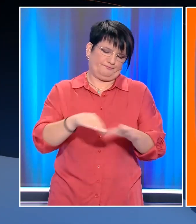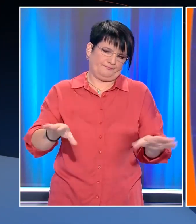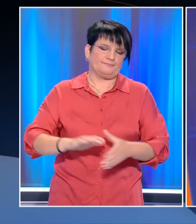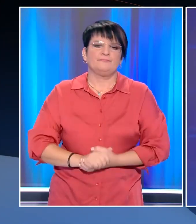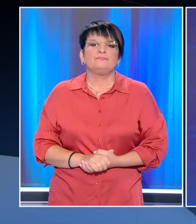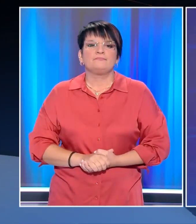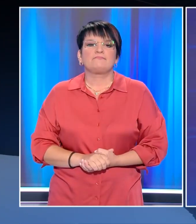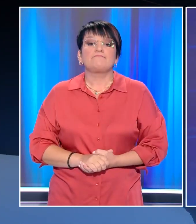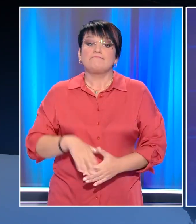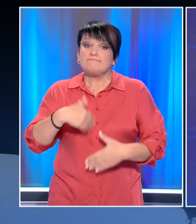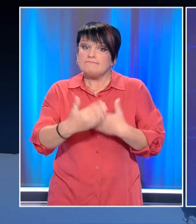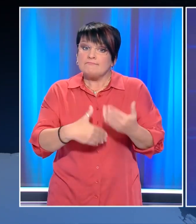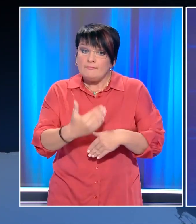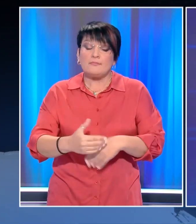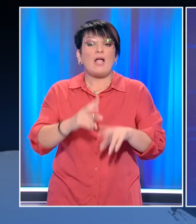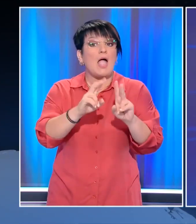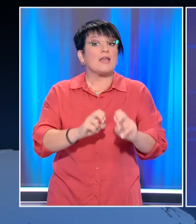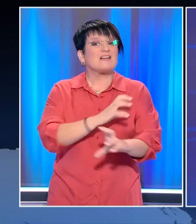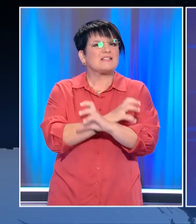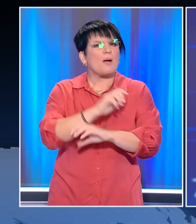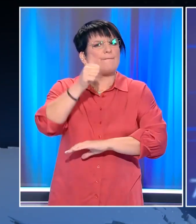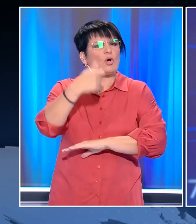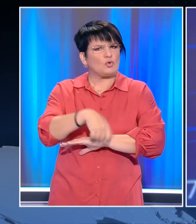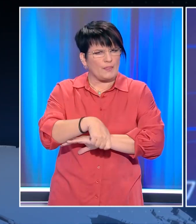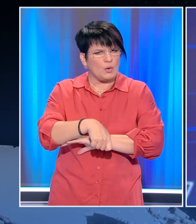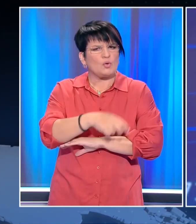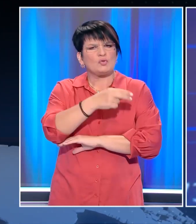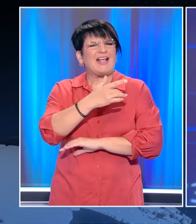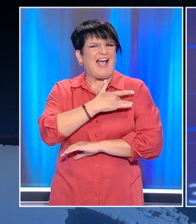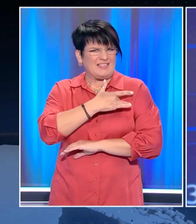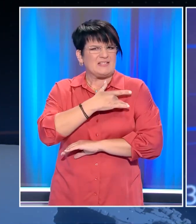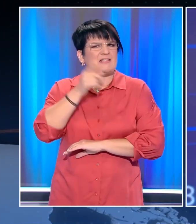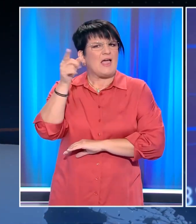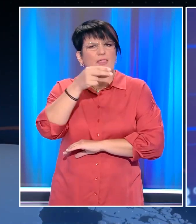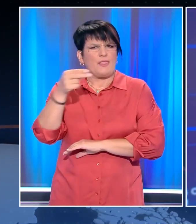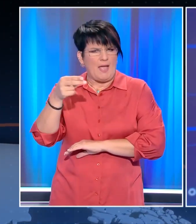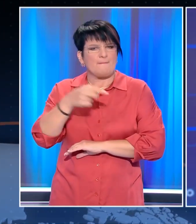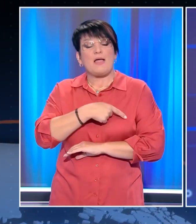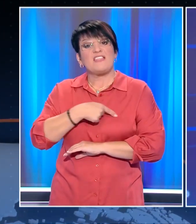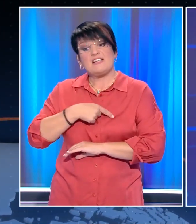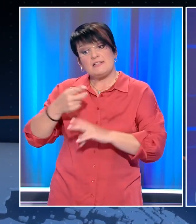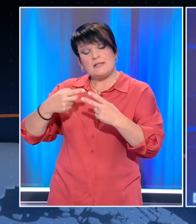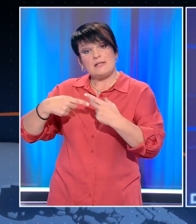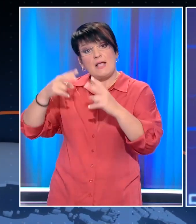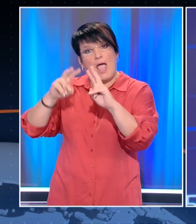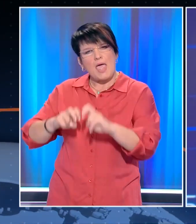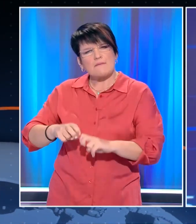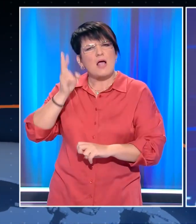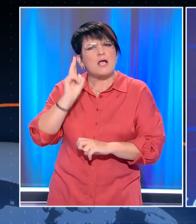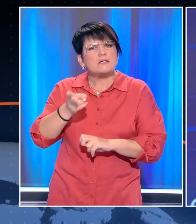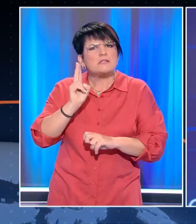Σε πλήρη εξέλιξη βρίσκεται η έρευνα της Εισαγγελίας Πρωτοδικών Καρδίτσας, αλλά και η ένορκη διοικητική εξέταση για το